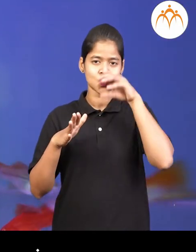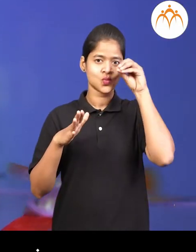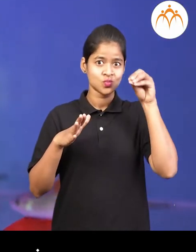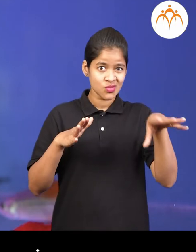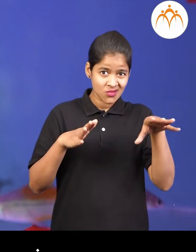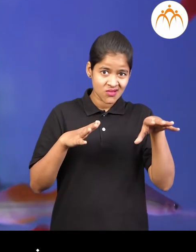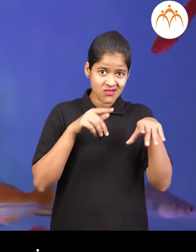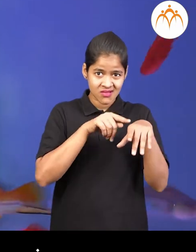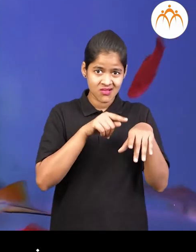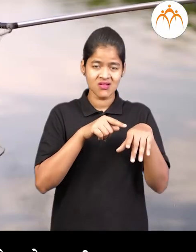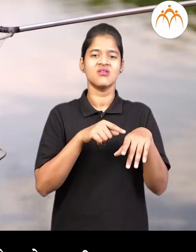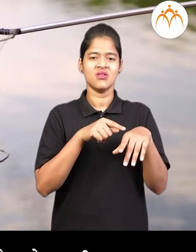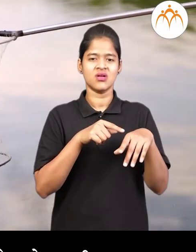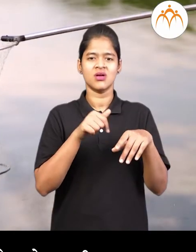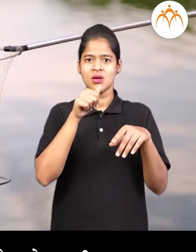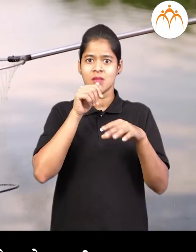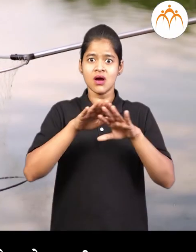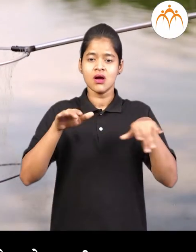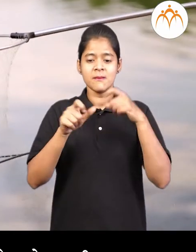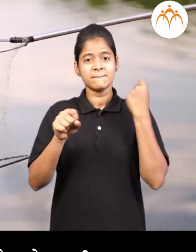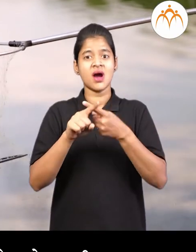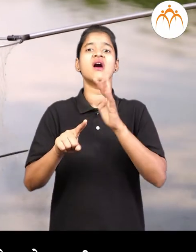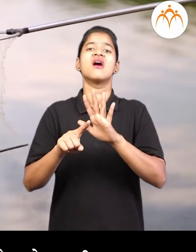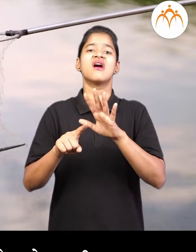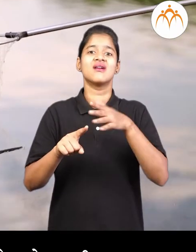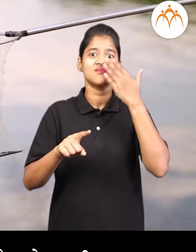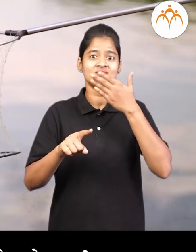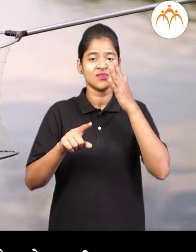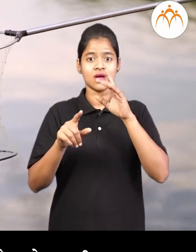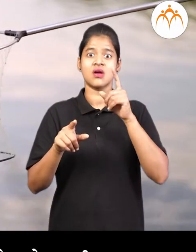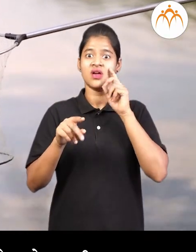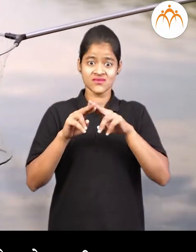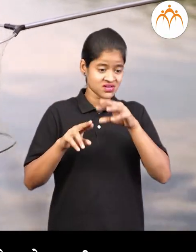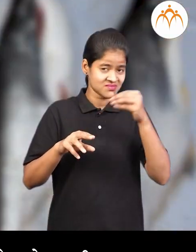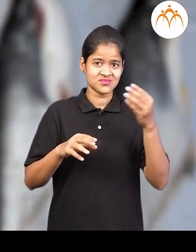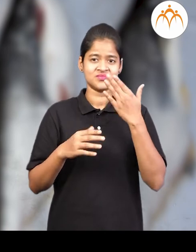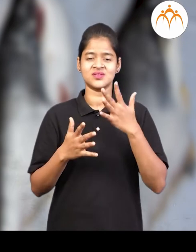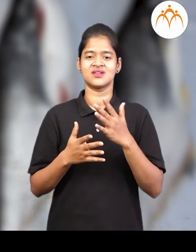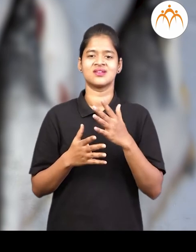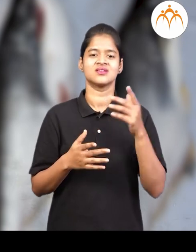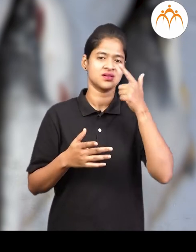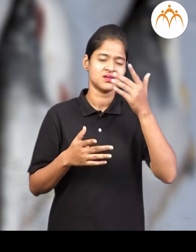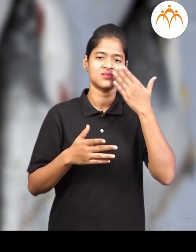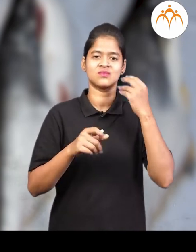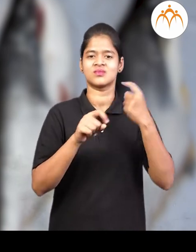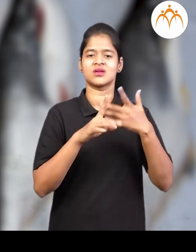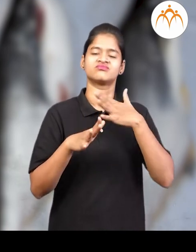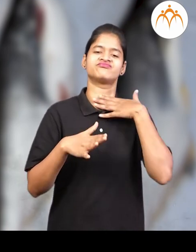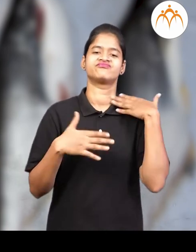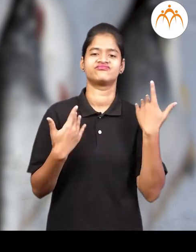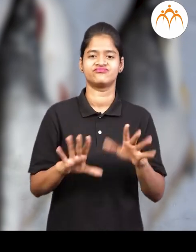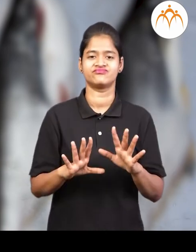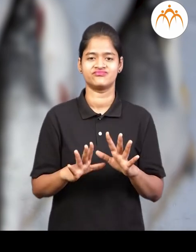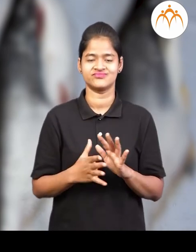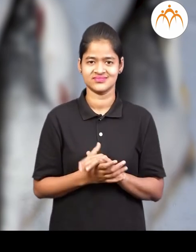काढ़ल्यावर त्यानना पाणयातिल ओक्सिजन शोशुन घेता येत नहीं. त्या मुले ते मरून